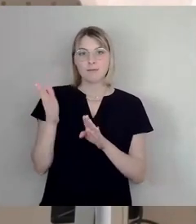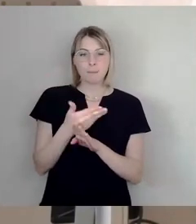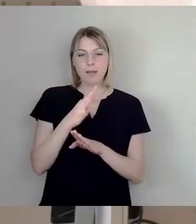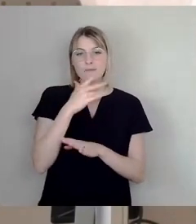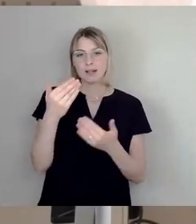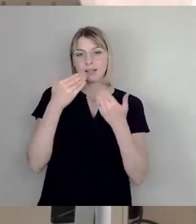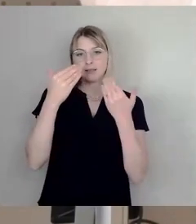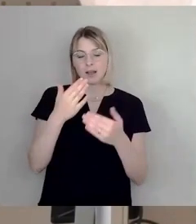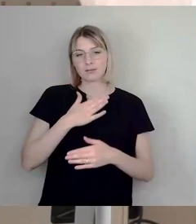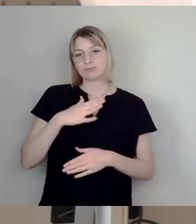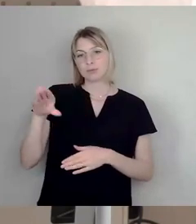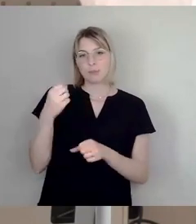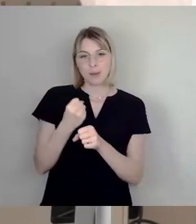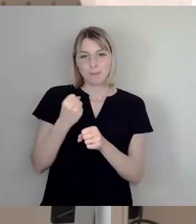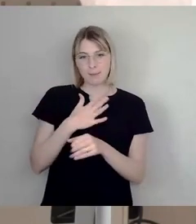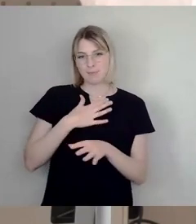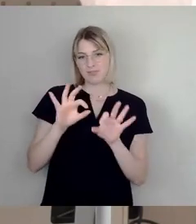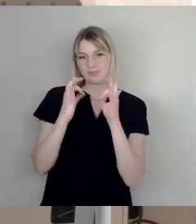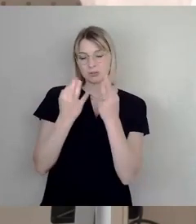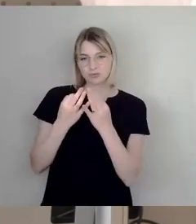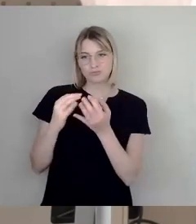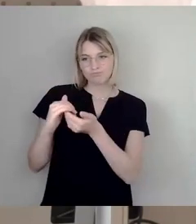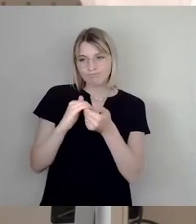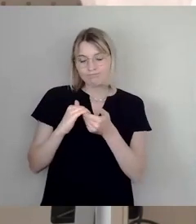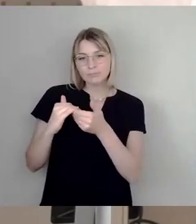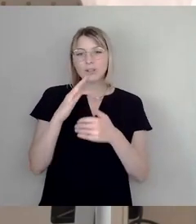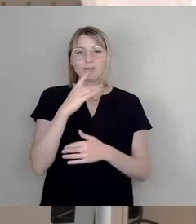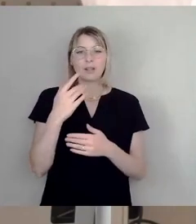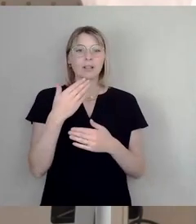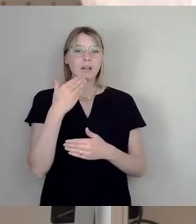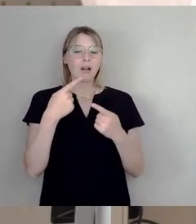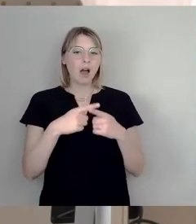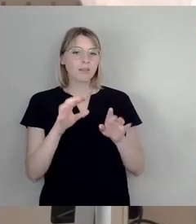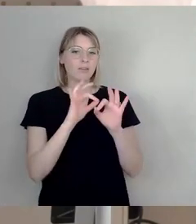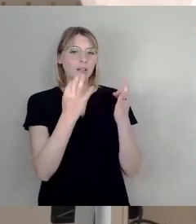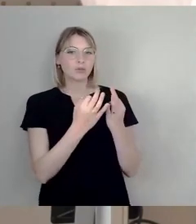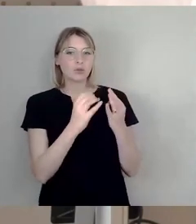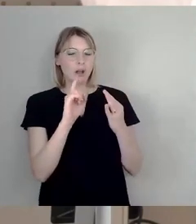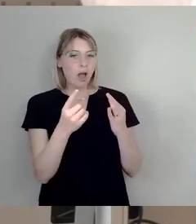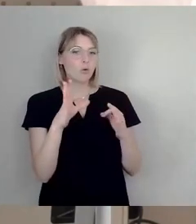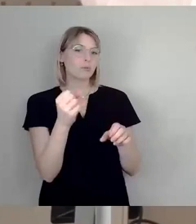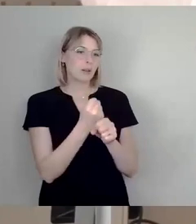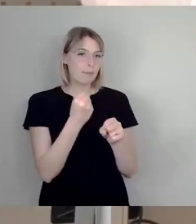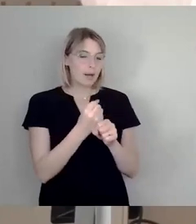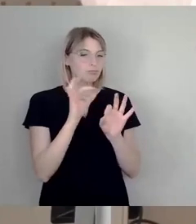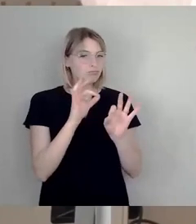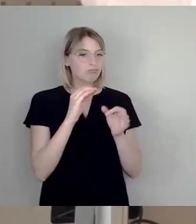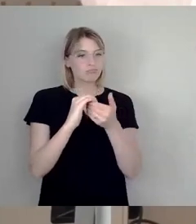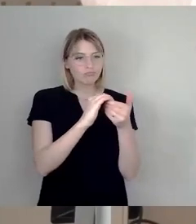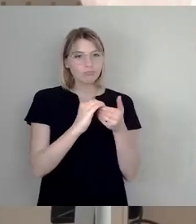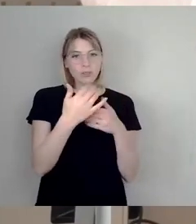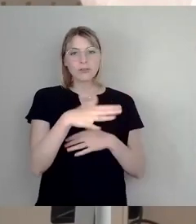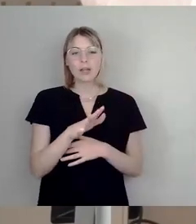Zusammenarbeit 15 Jahre. Vielen Dank an alle anderen Fraktionen, an die konstruktive Zusammenarbeit im Ausschuss und auch an die